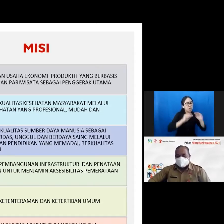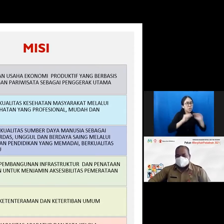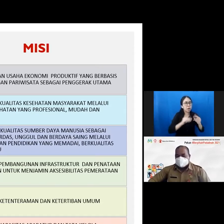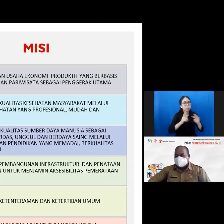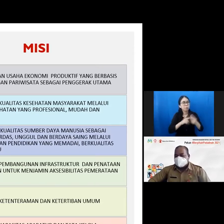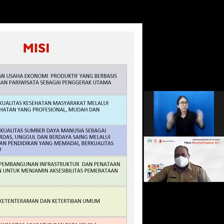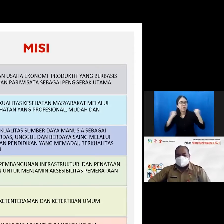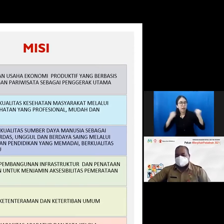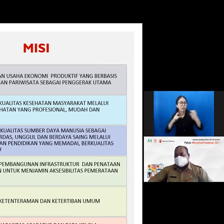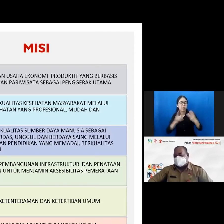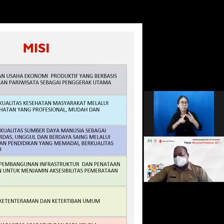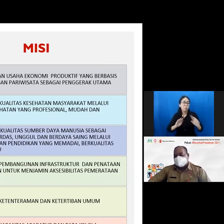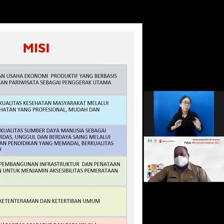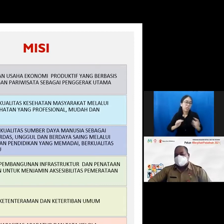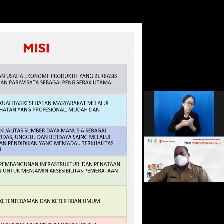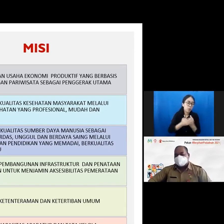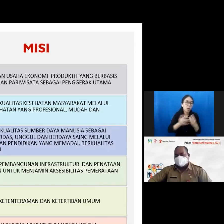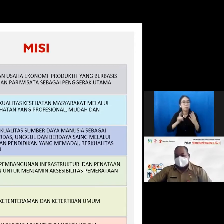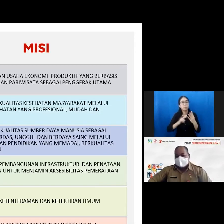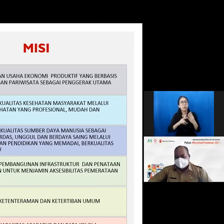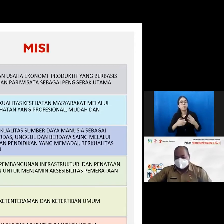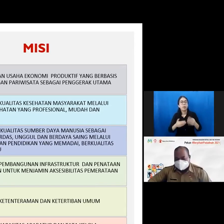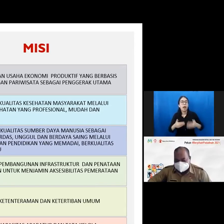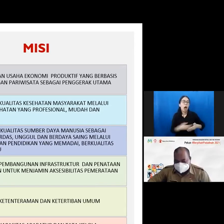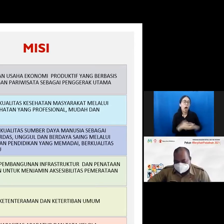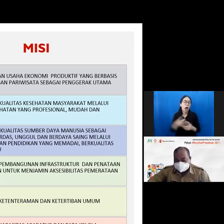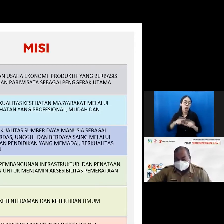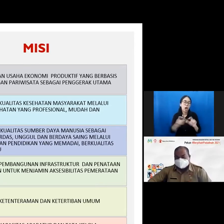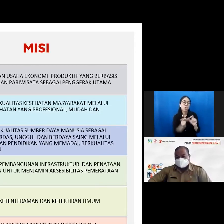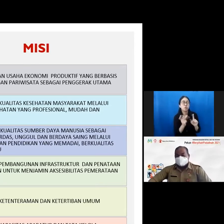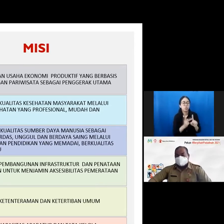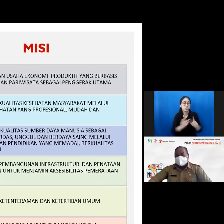aspek perlindungan maupun aspek pengasuhan next